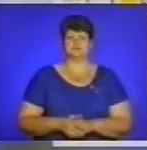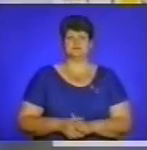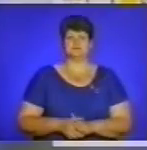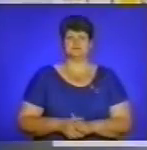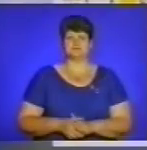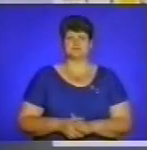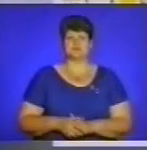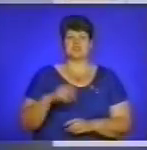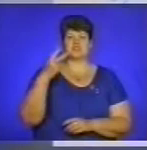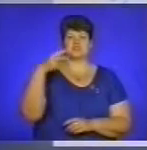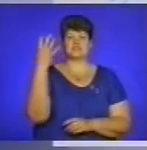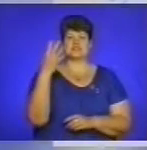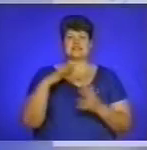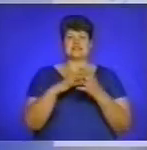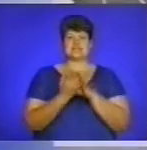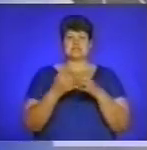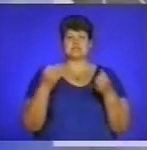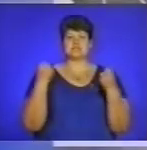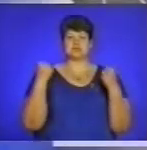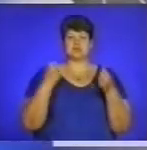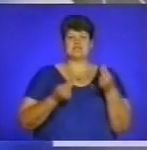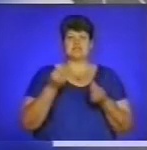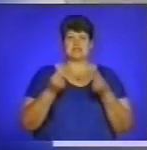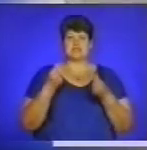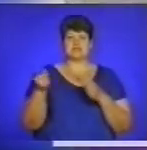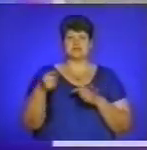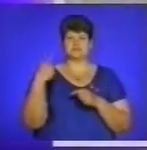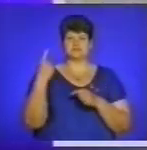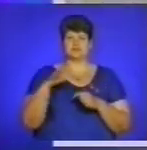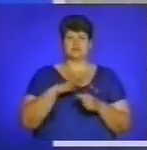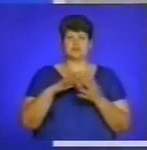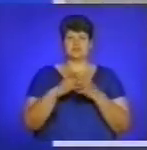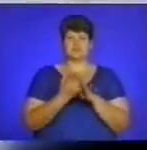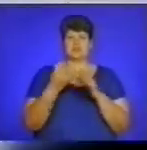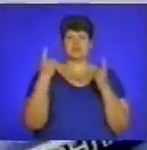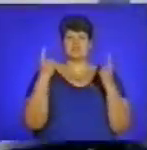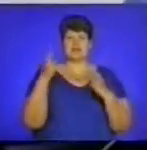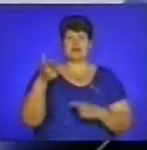24-й сільські спортивні ігри Тернопільщини відбулися у селі Великі Гаї.